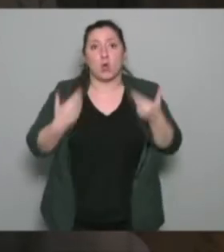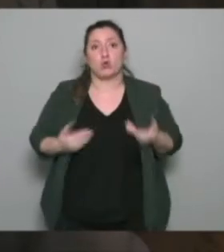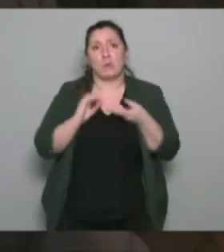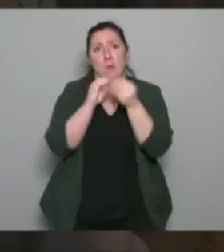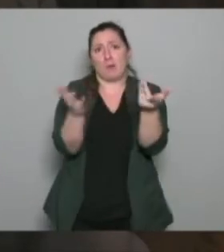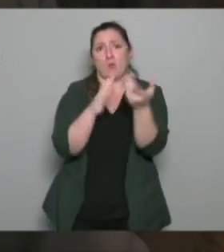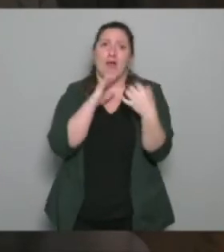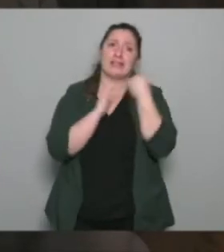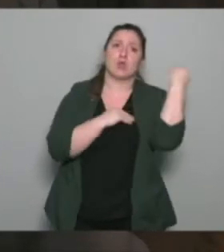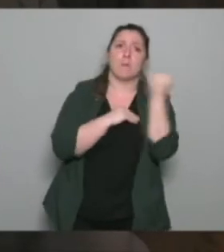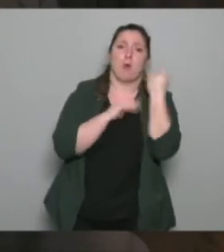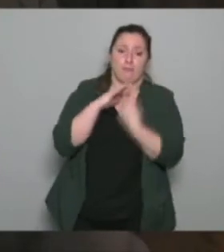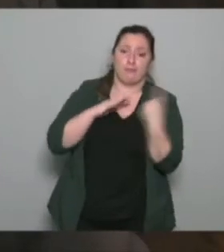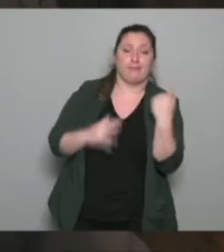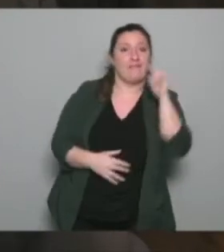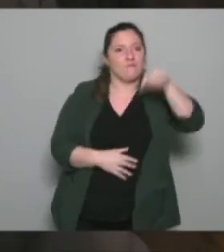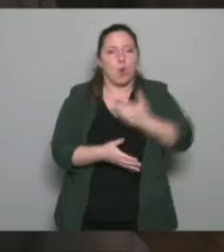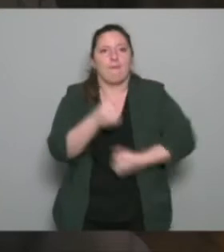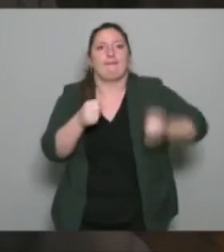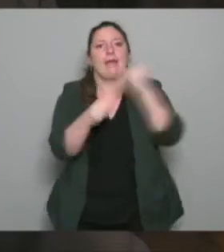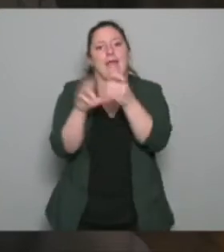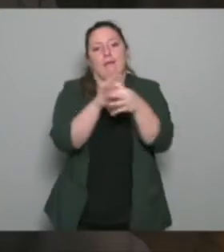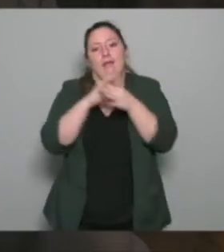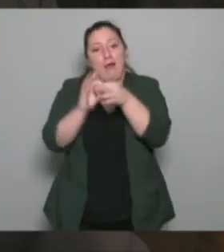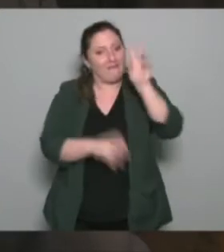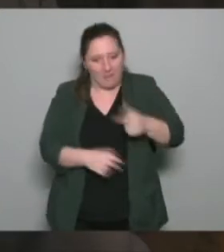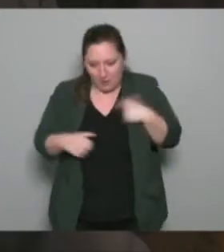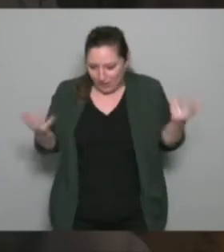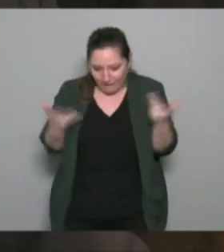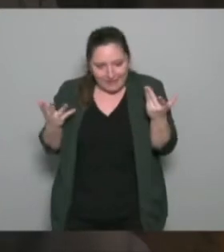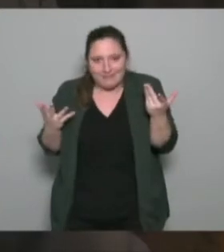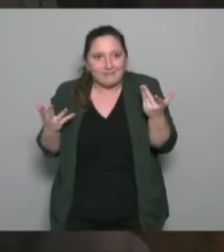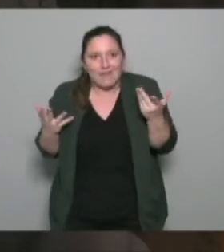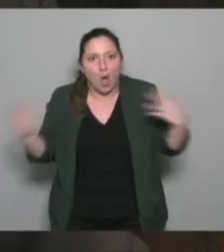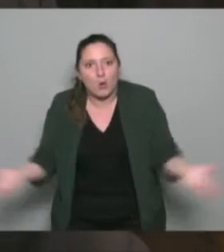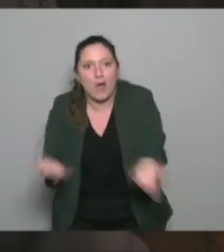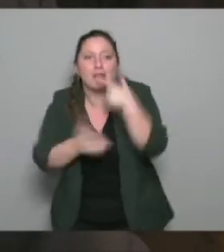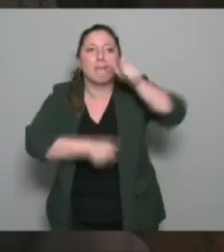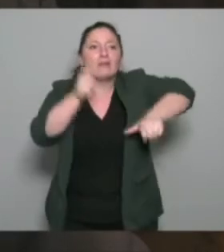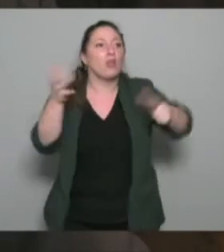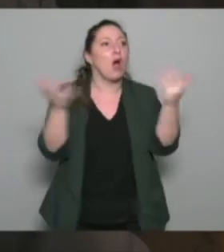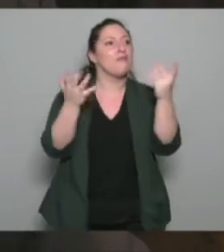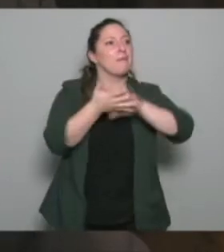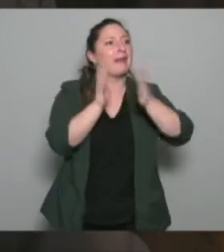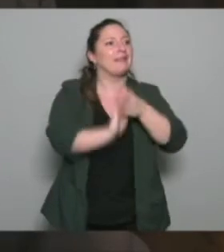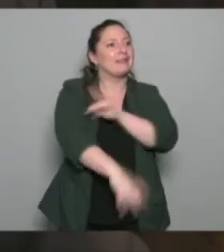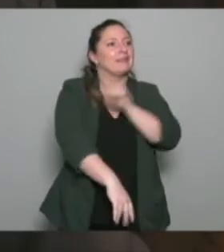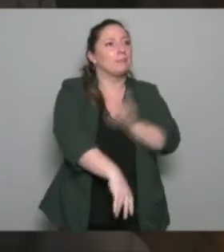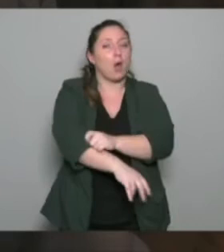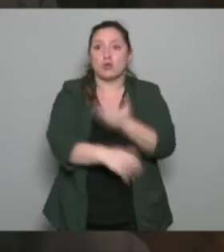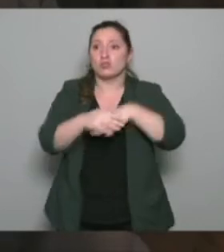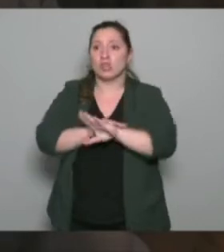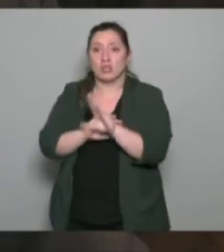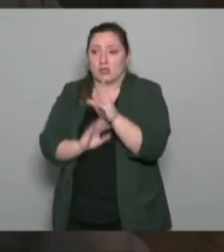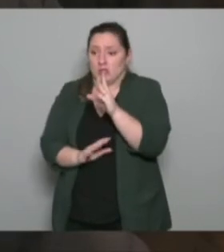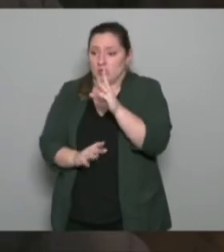d'isolement donc il faut recréer ce lien donc moi j'invite vraiment les personnes qui souhaitent pratiquer effectuer une pratique sportive dans le cadre